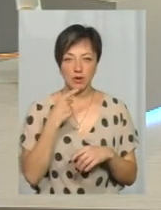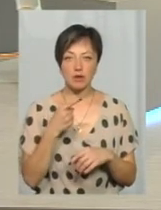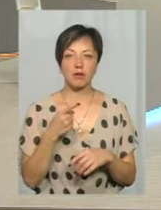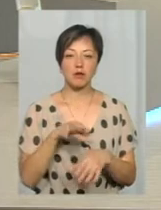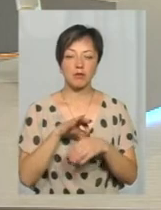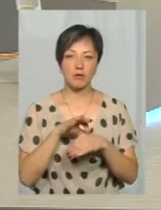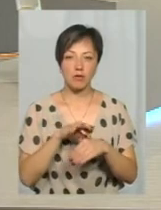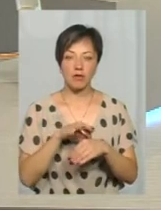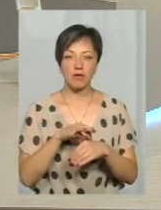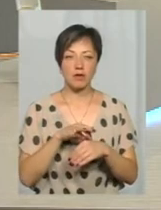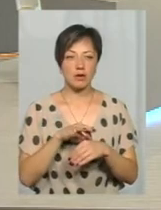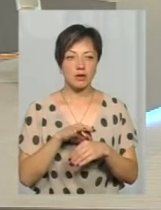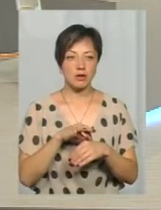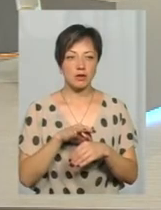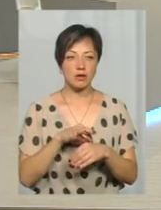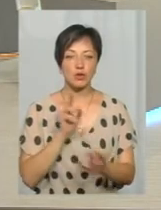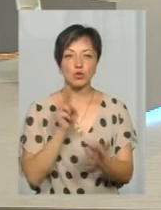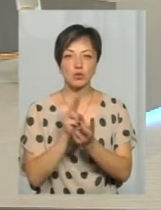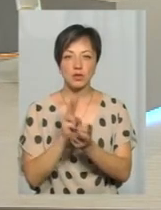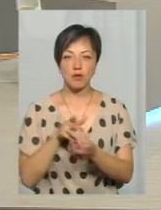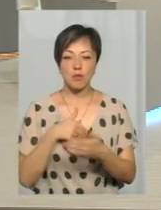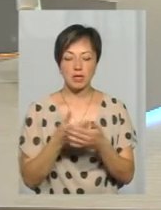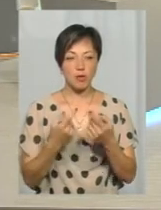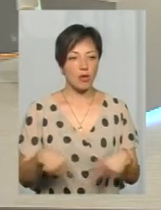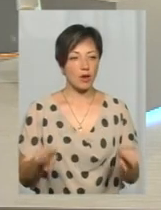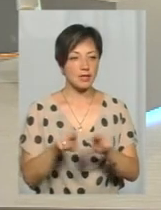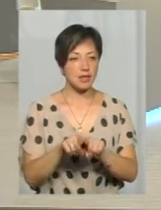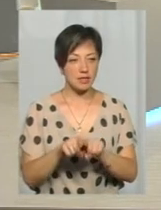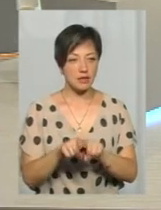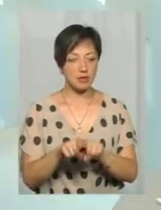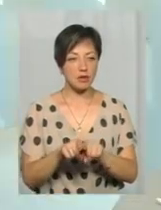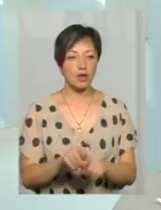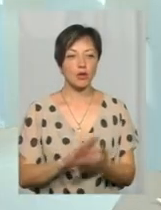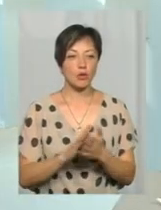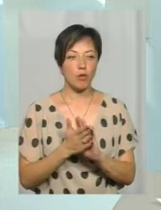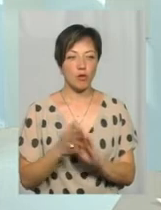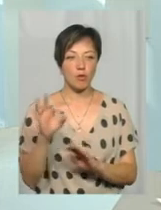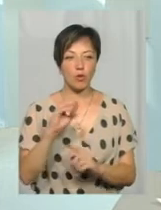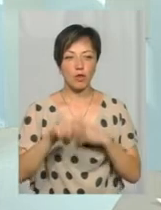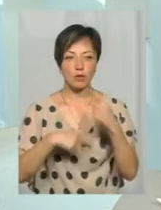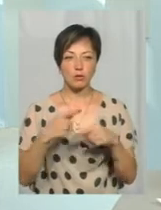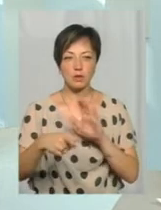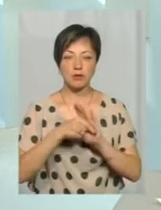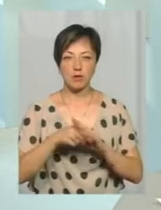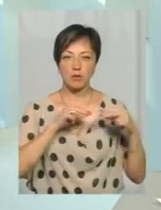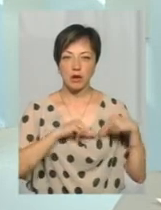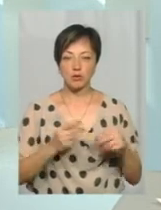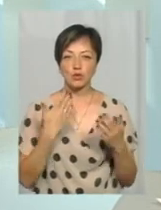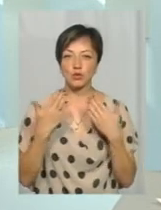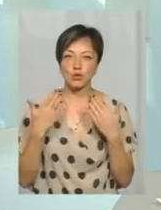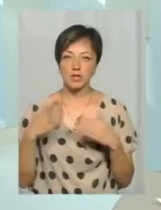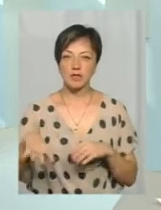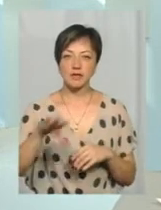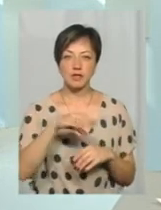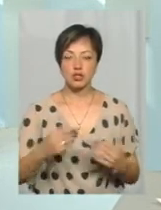провели участь, зустріч з громадськими організаціями, домовились про наступну співпрацю, те, що стосується, в принципі,